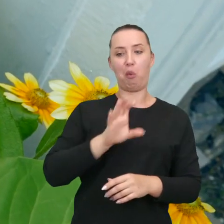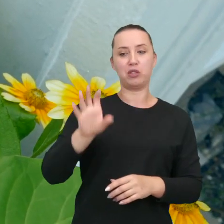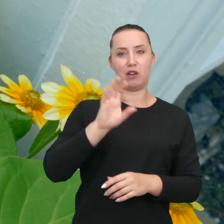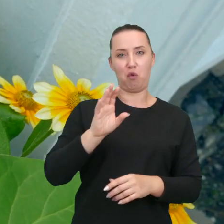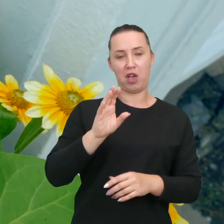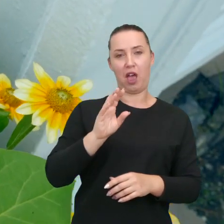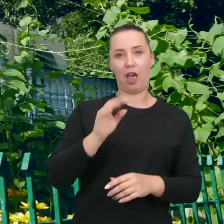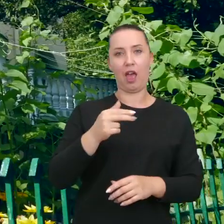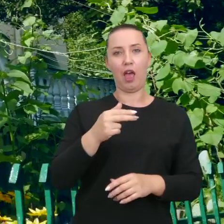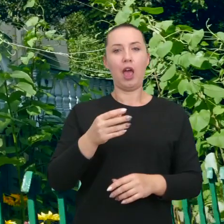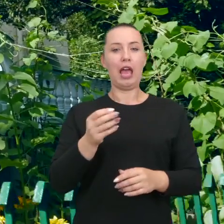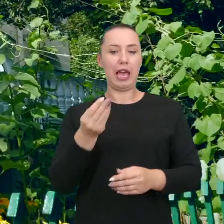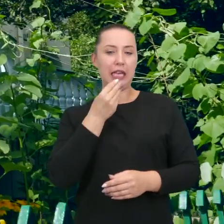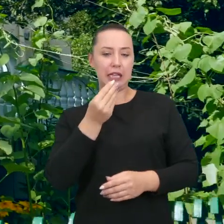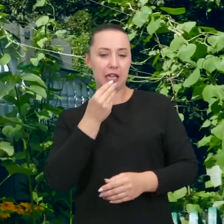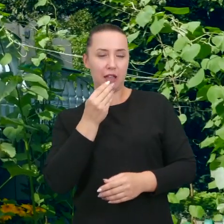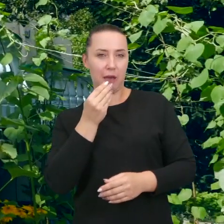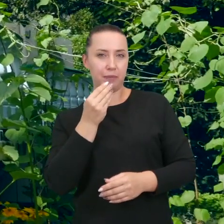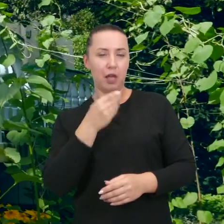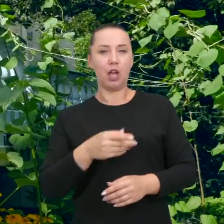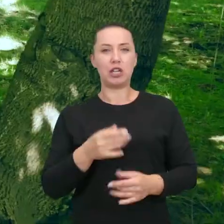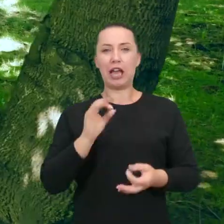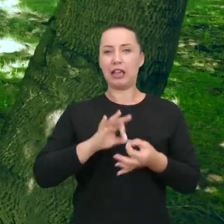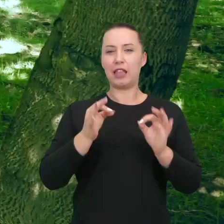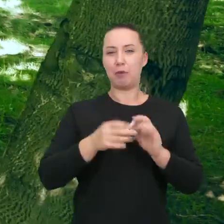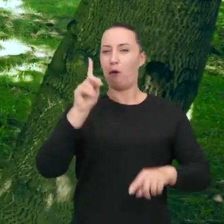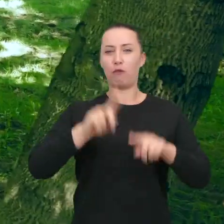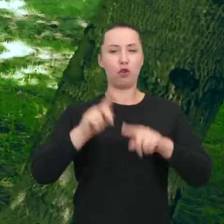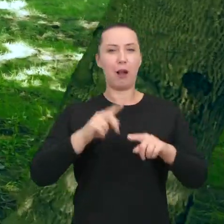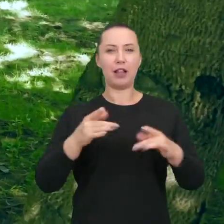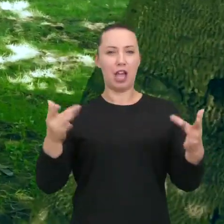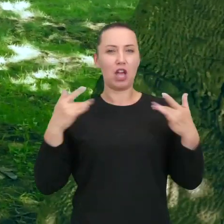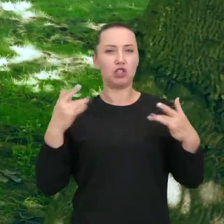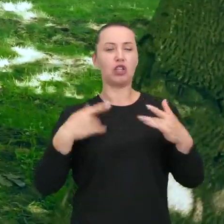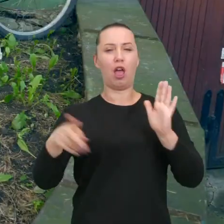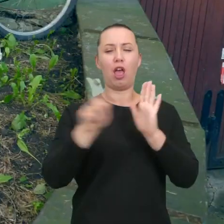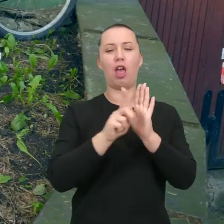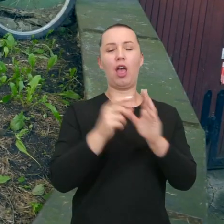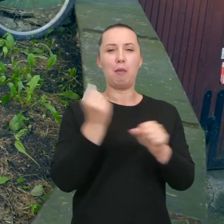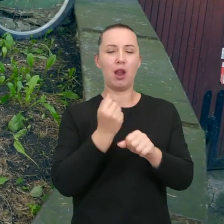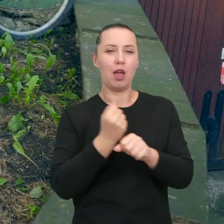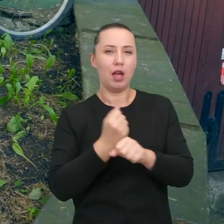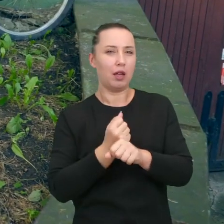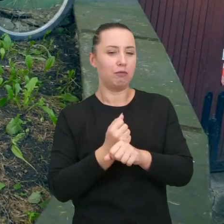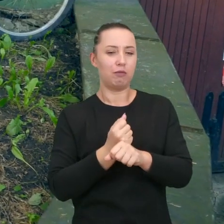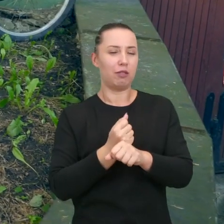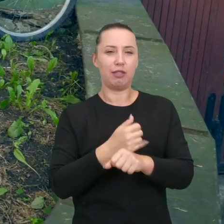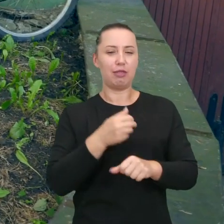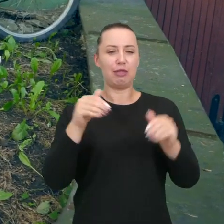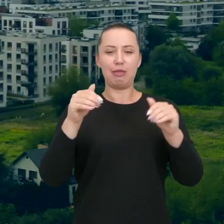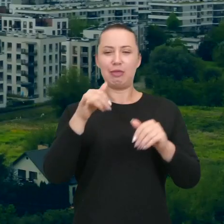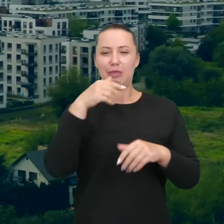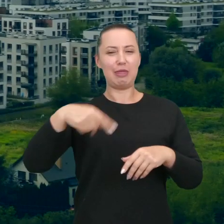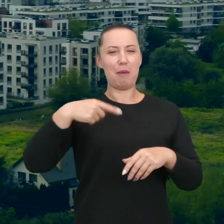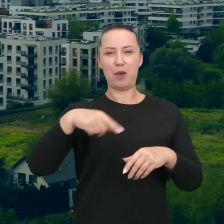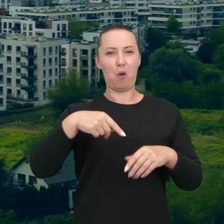kiedy widzę co dostaję na obiad, śniadanie i kolację, że będąc w normalnym życiu zabieganym człowiekiem w pracy nie jadałem